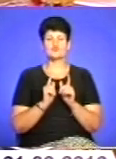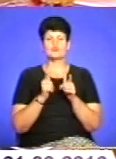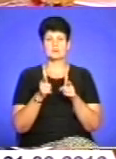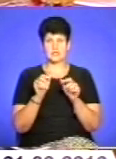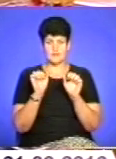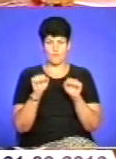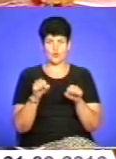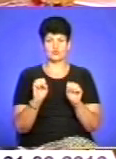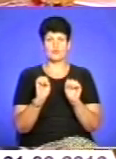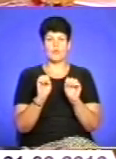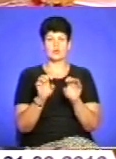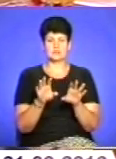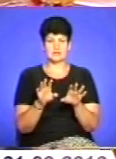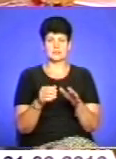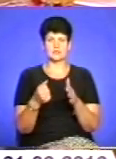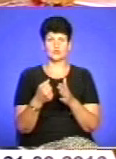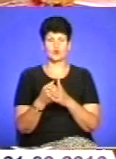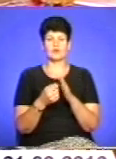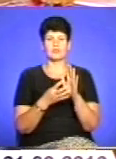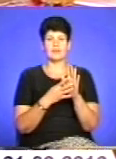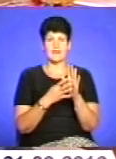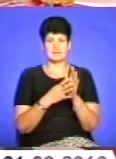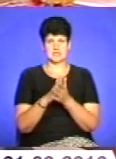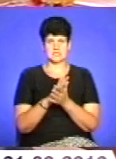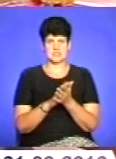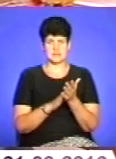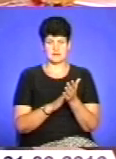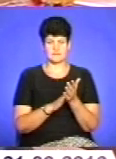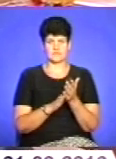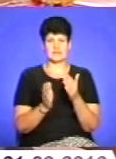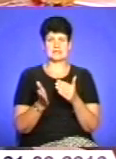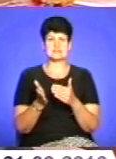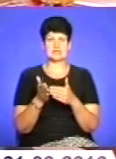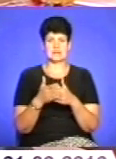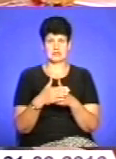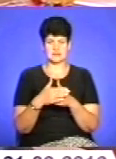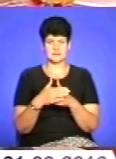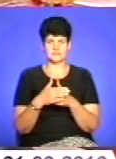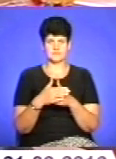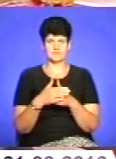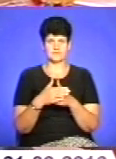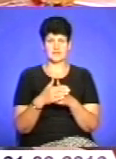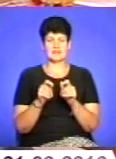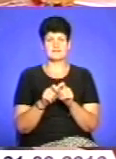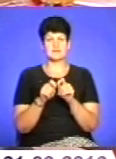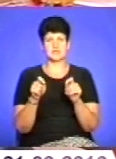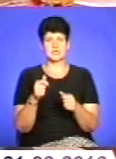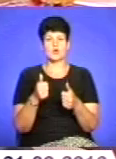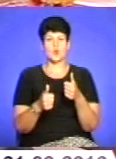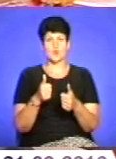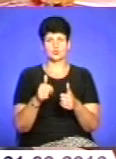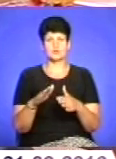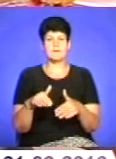можуть подати до 9 заяв на закриті та відкриті конкурсні